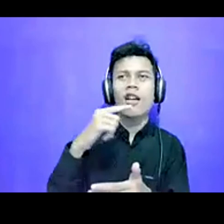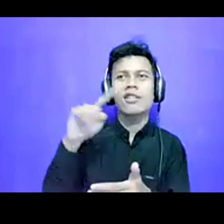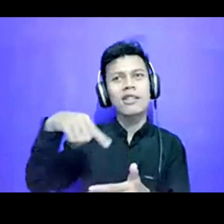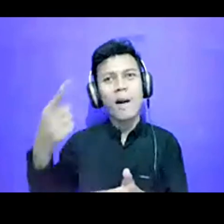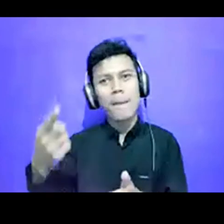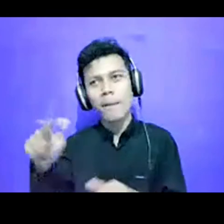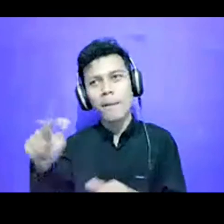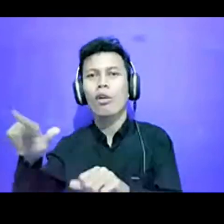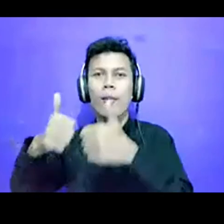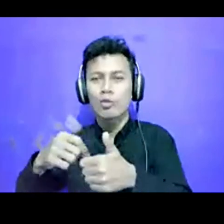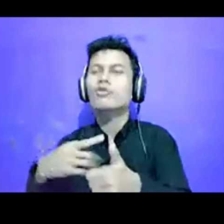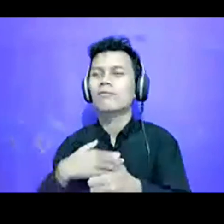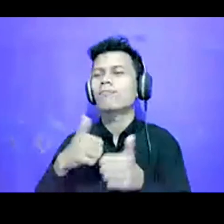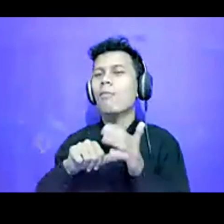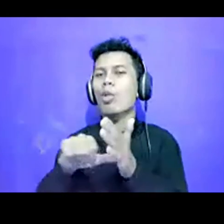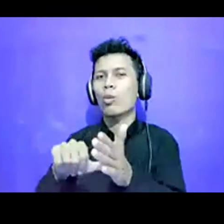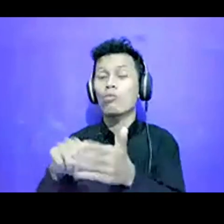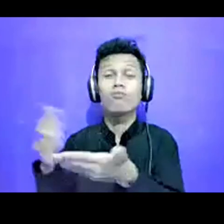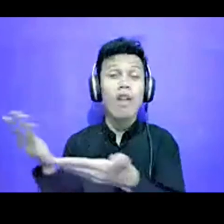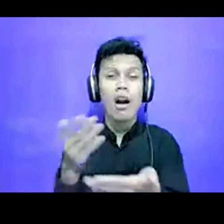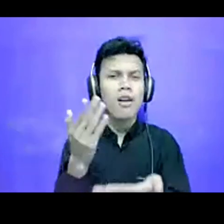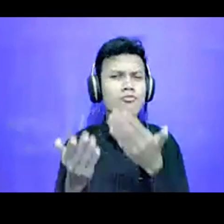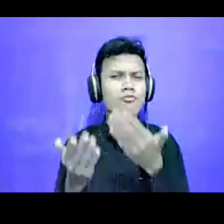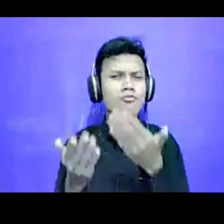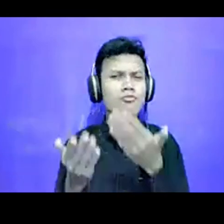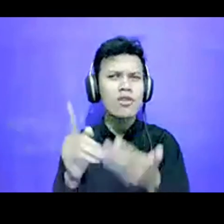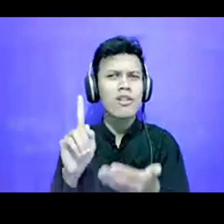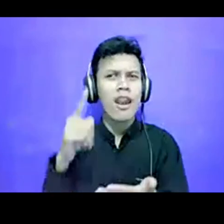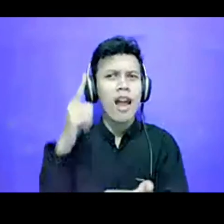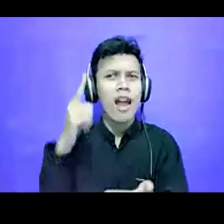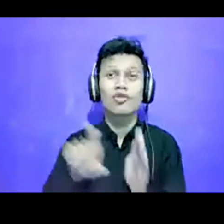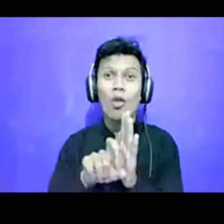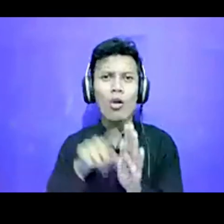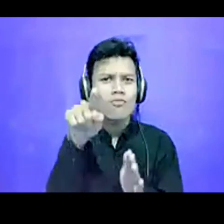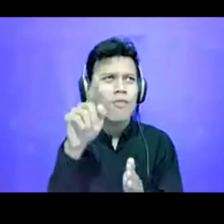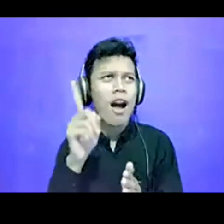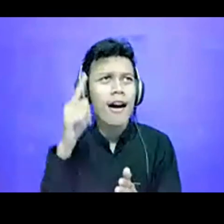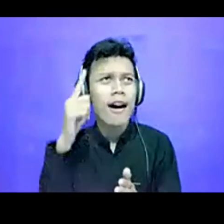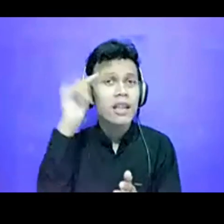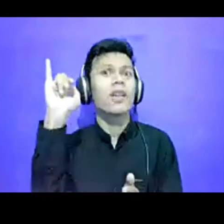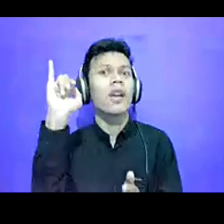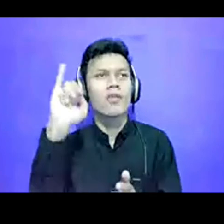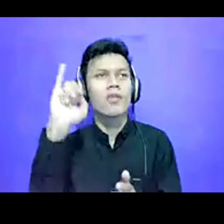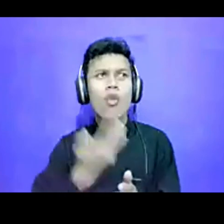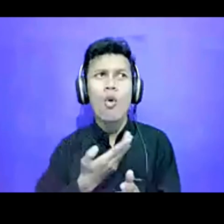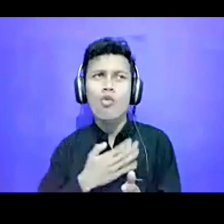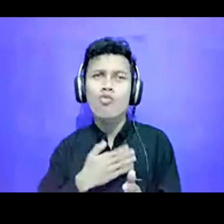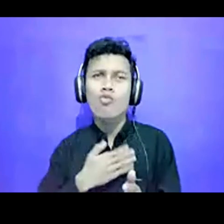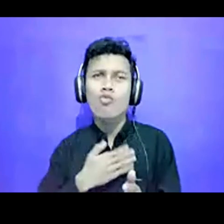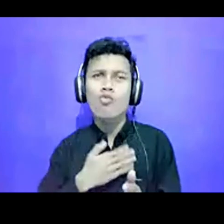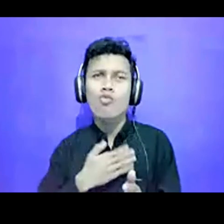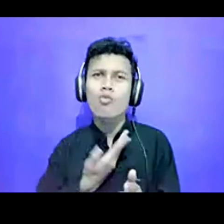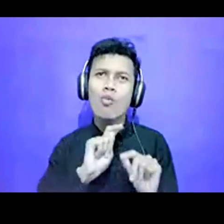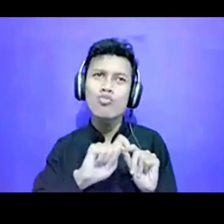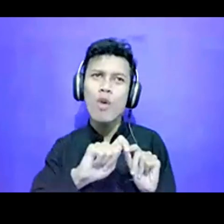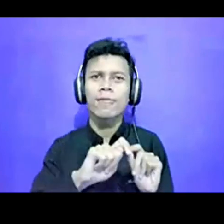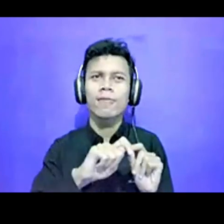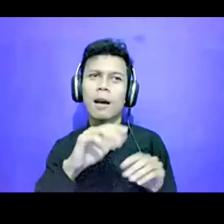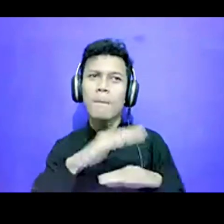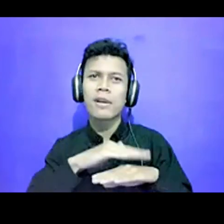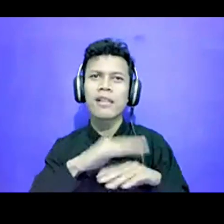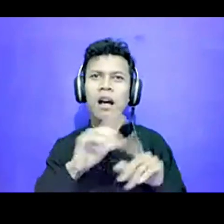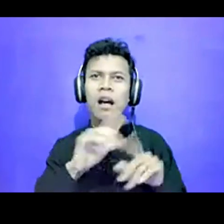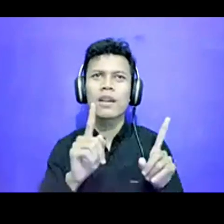jadi sebuah laporan yang proper gitu. Nggak apa-apa, kalau misalnya, aku punya ide ini, atau, pengen bikin liputan ini, tapi datanya